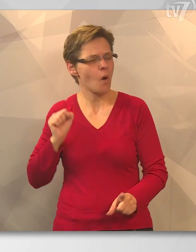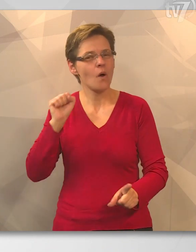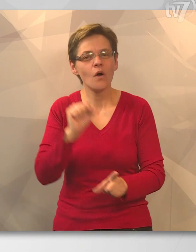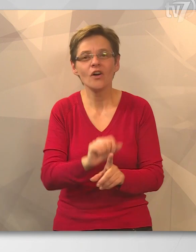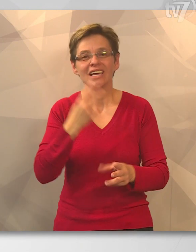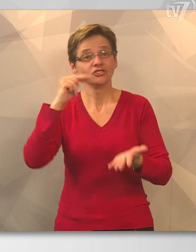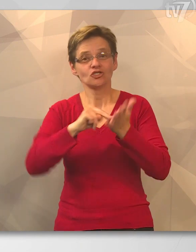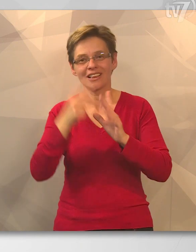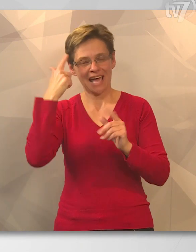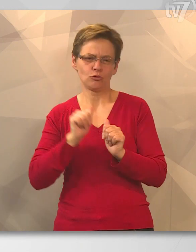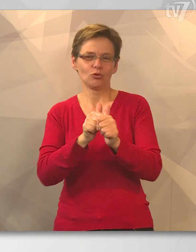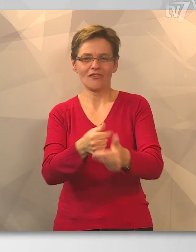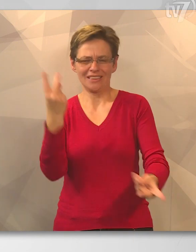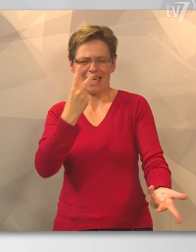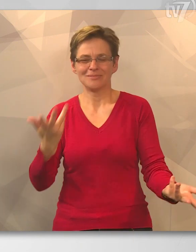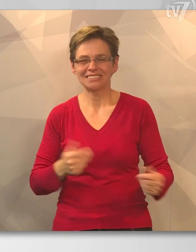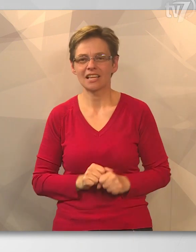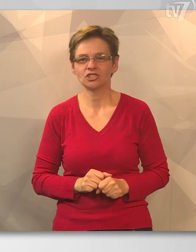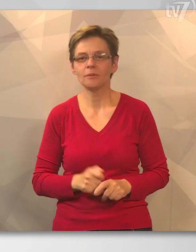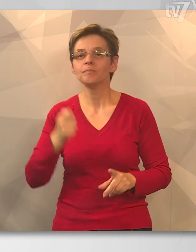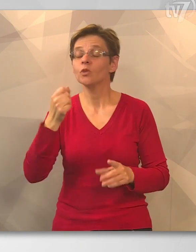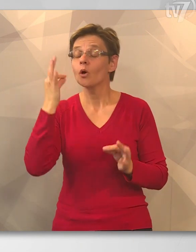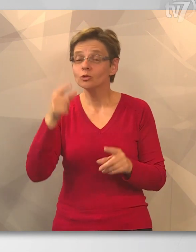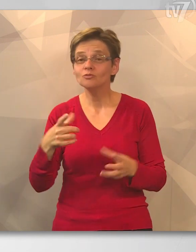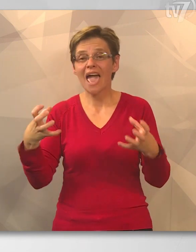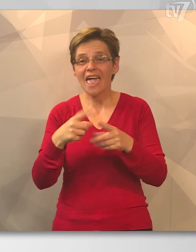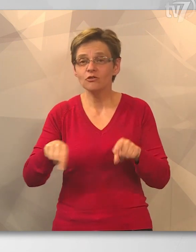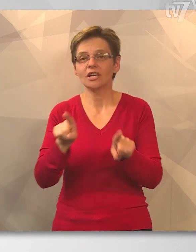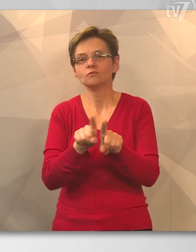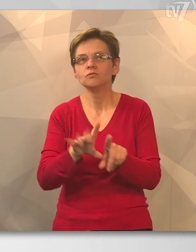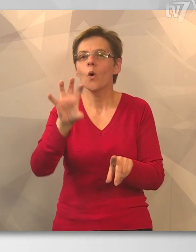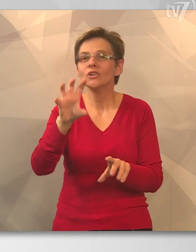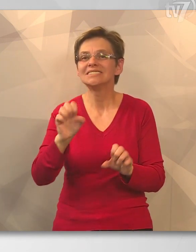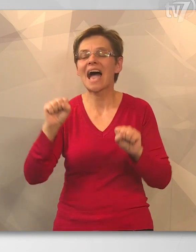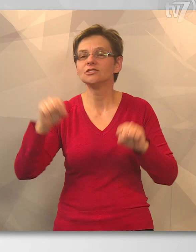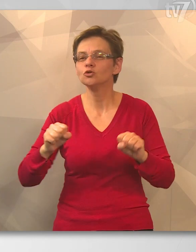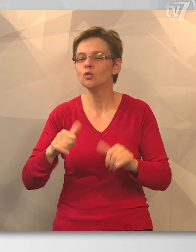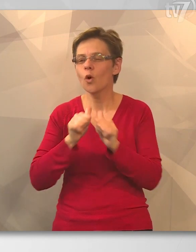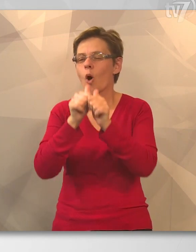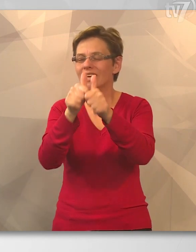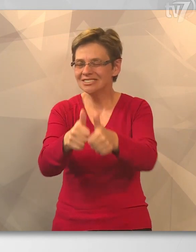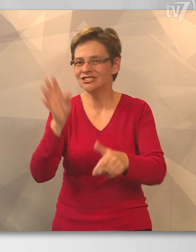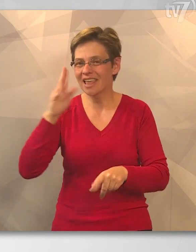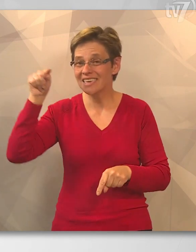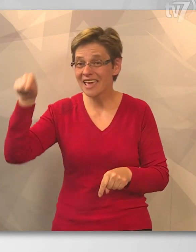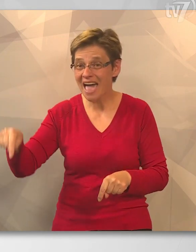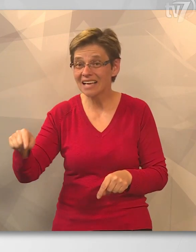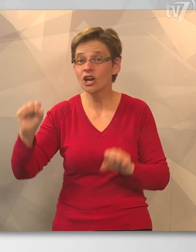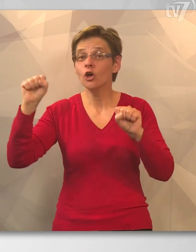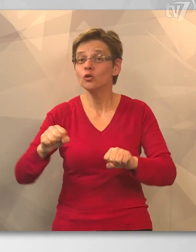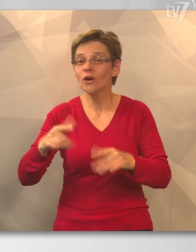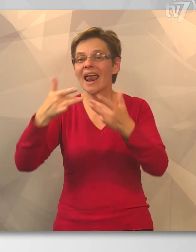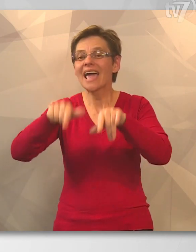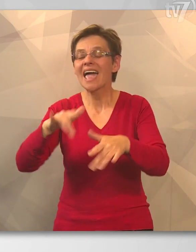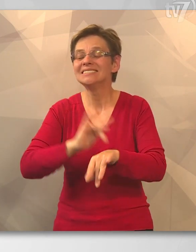bevetettünk, és a taktikát követtük természetesen. Kormos Mihály együttesét, mintegy 500 szurkoló kísérte el Nyíregyházára,